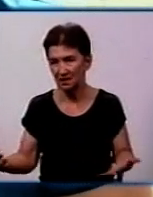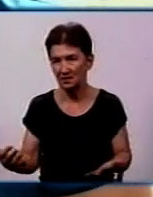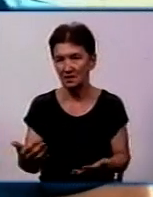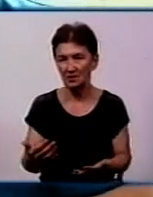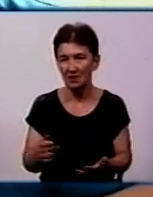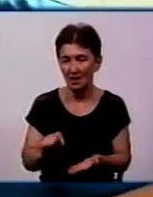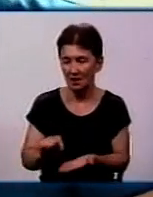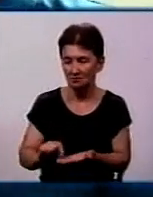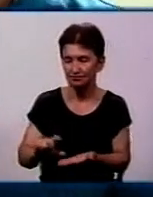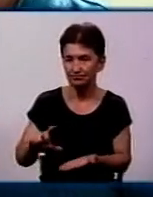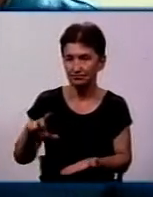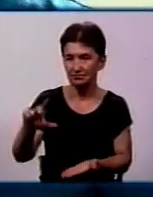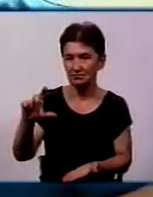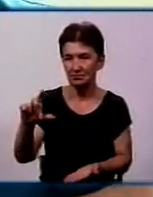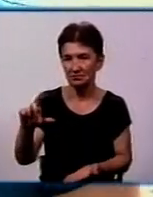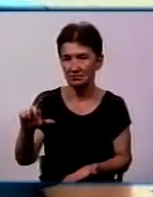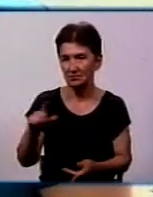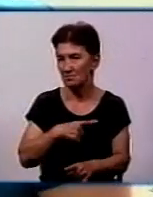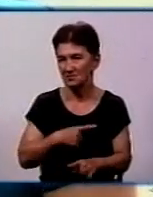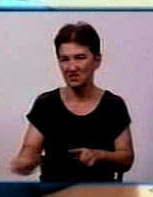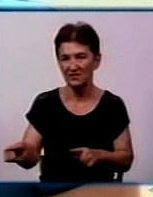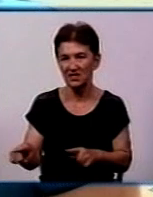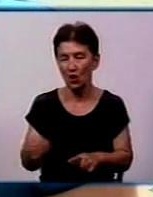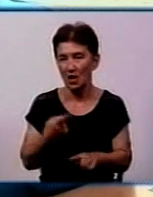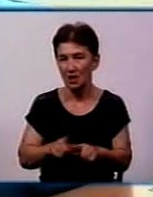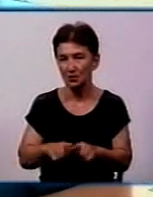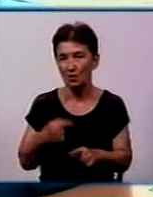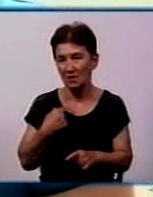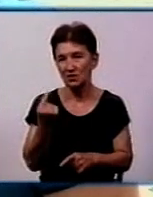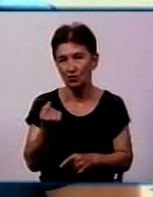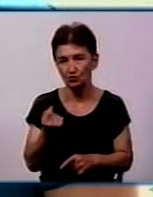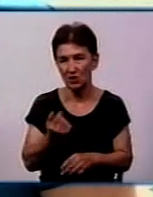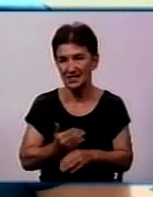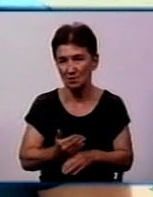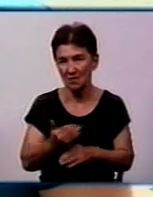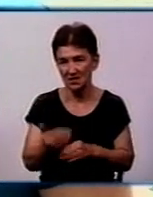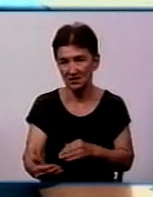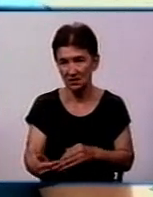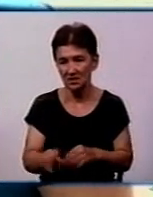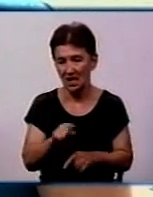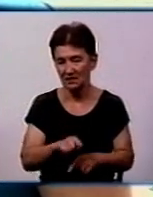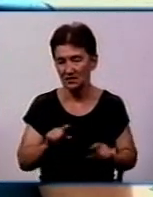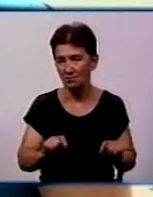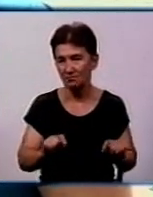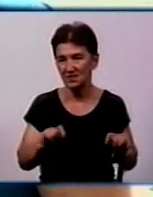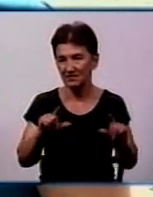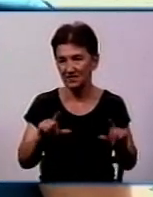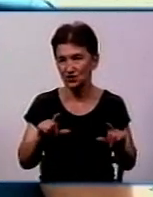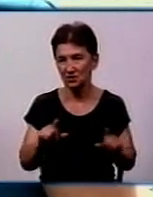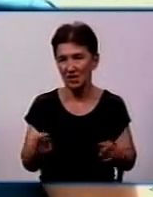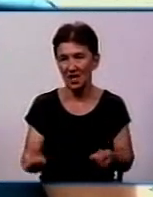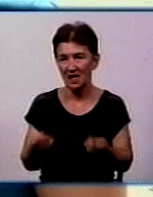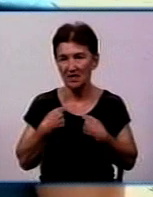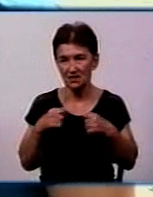ростуть дуже швидко. Тому ми трошки спізнилися, але це підвищення на даному етапі дасть